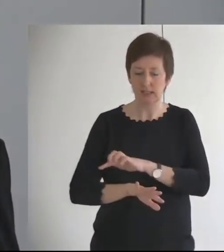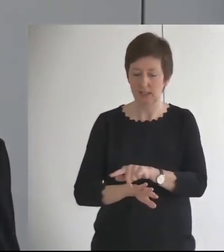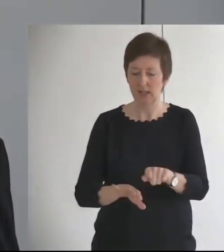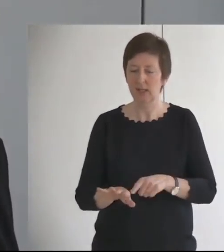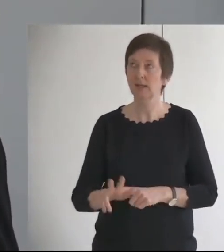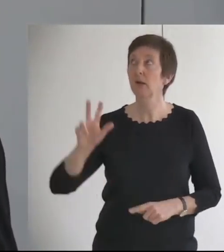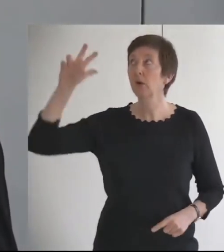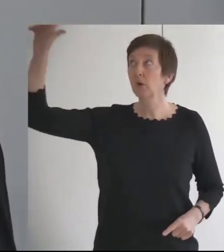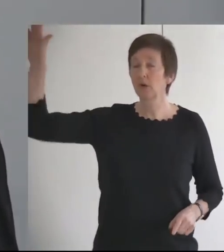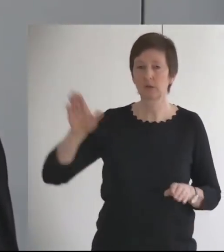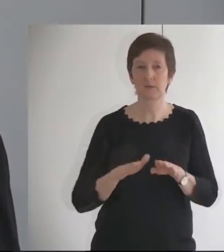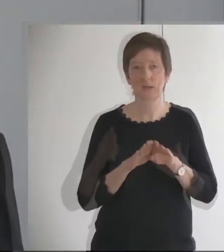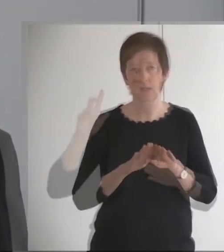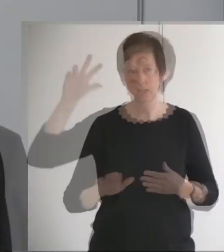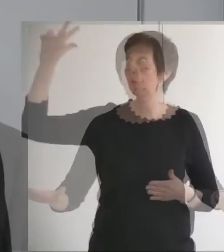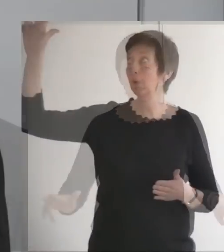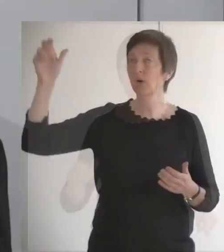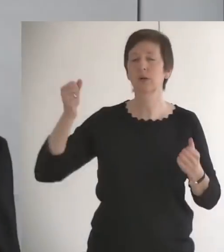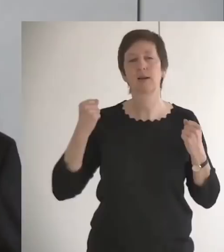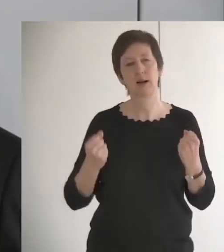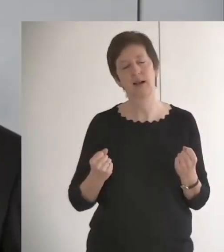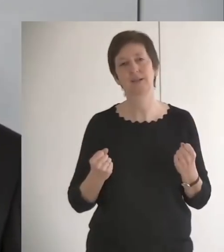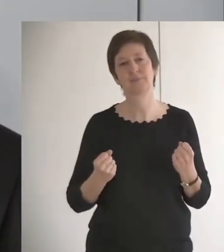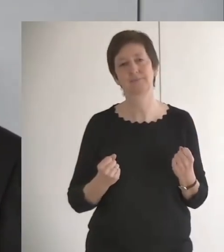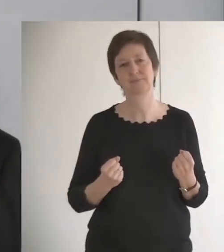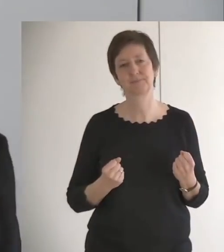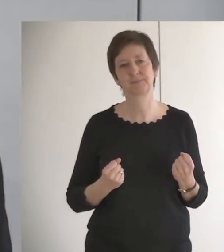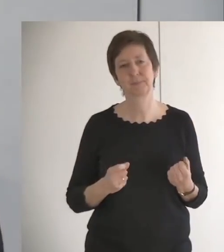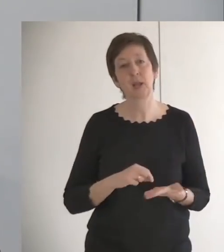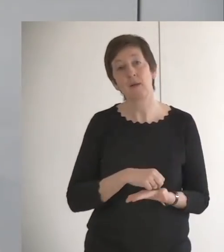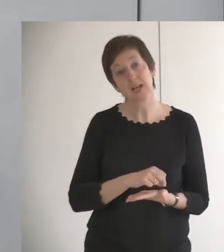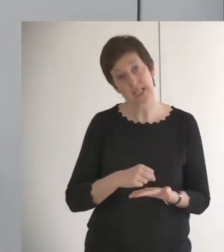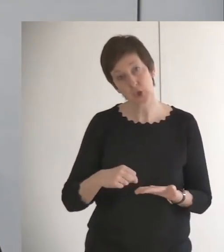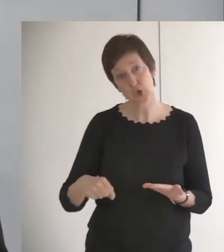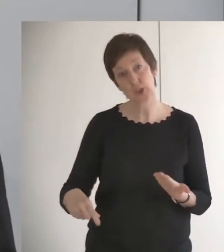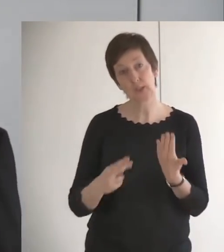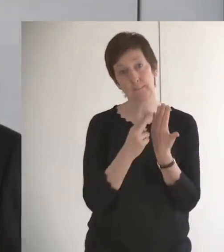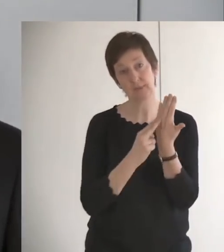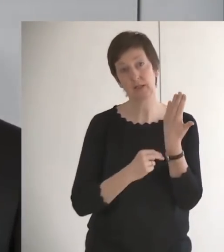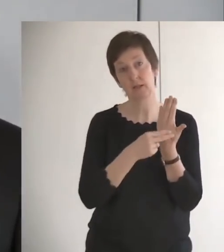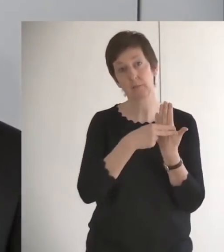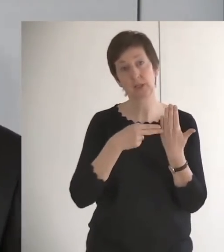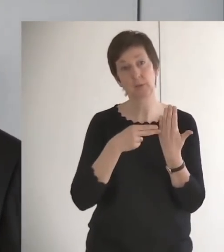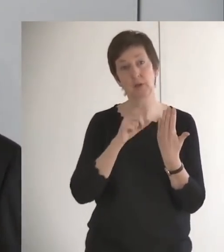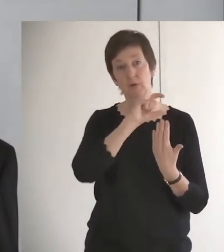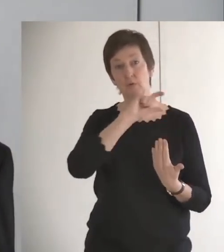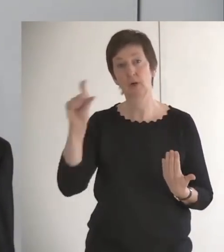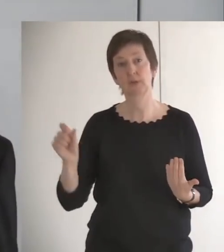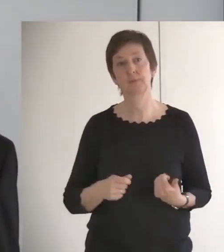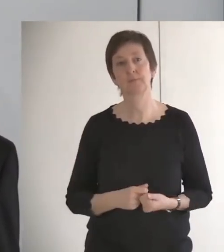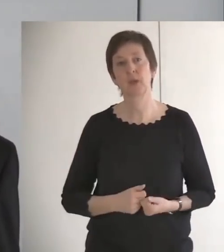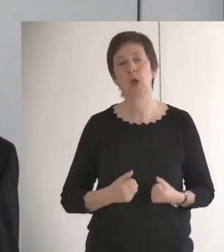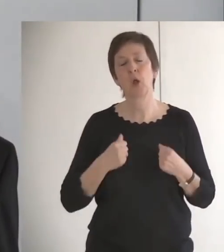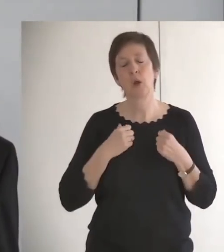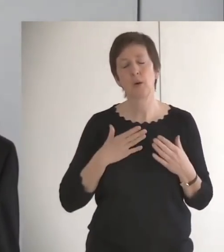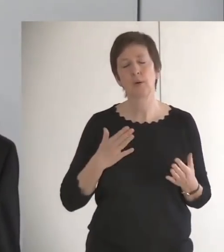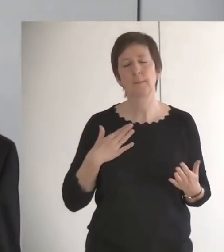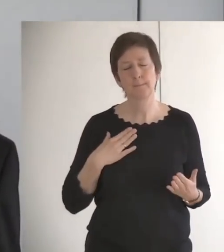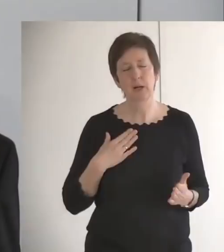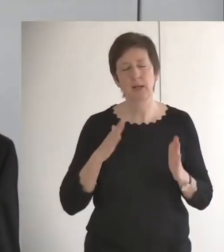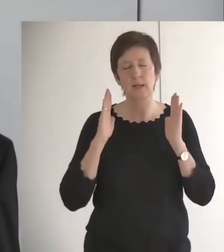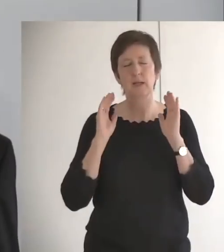und auf ihn vertrauen. Und dann heißt es hier so schön weiter in unserem Bibelwort, Und meine Zuversicht